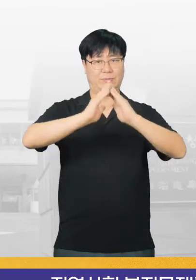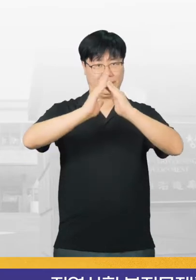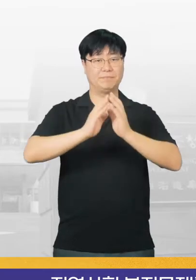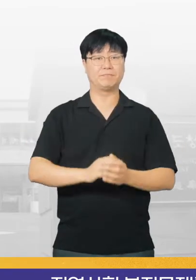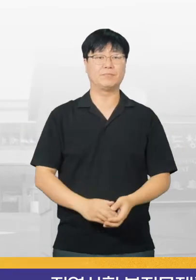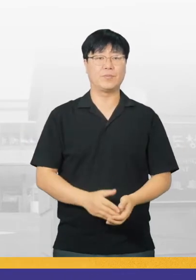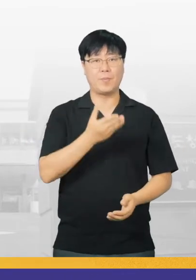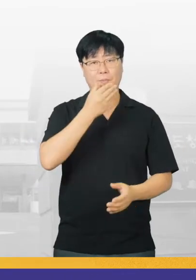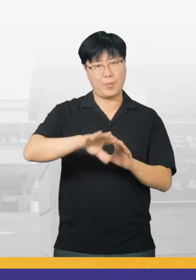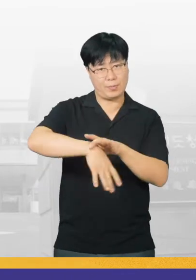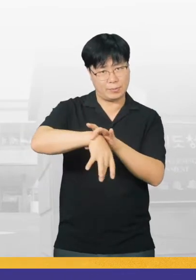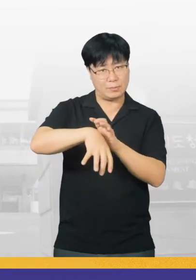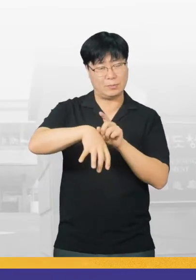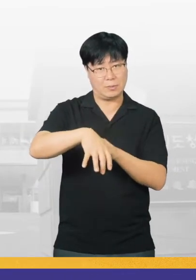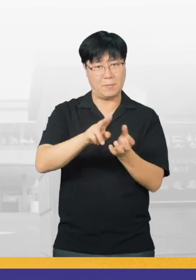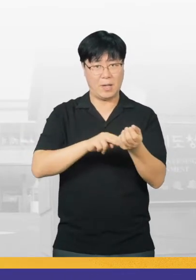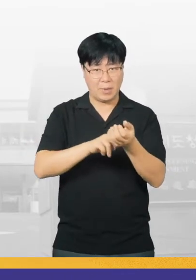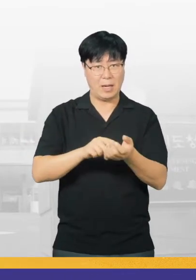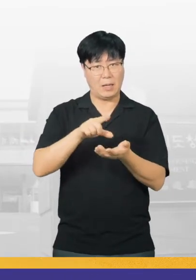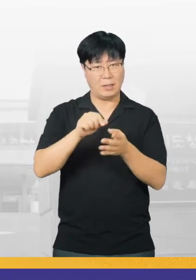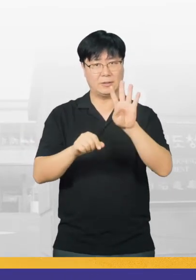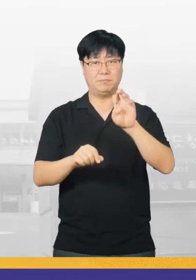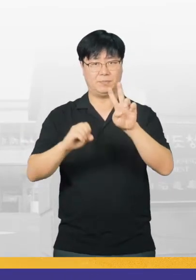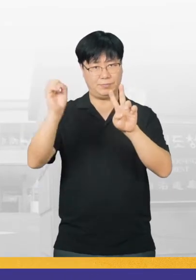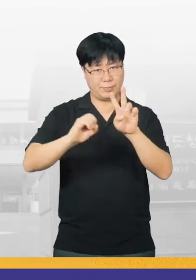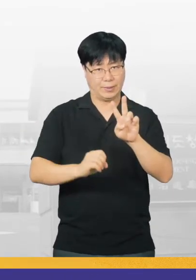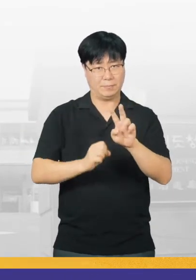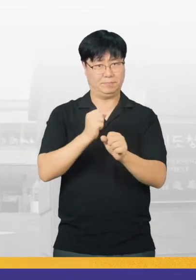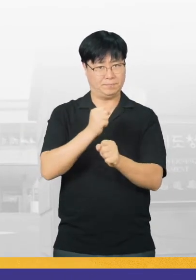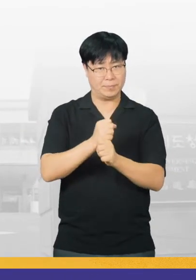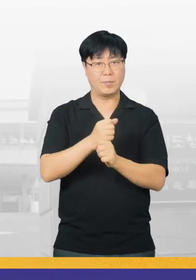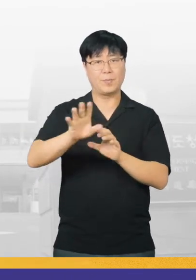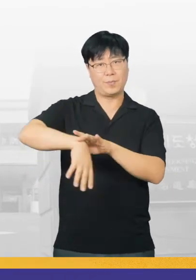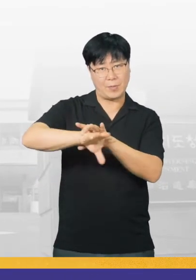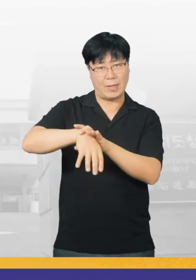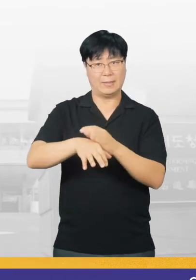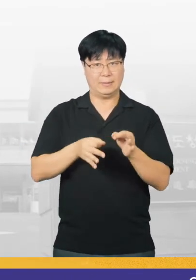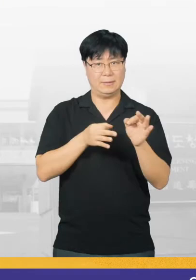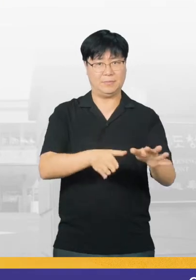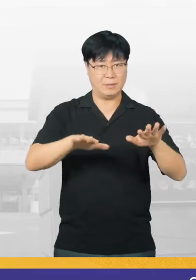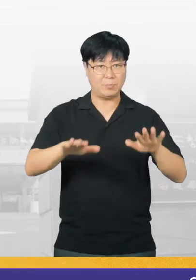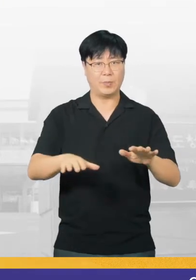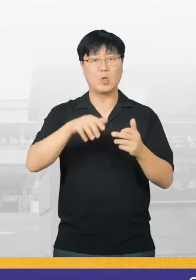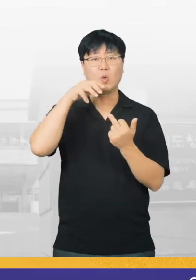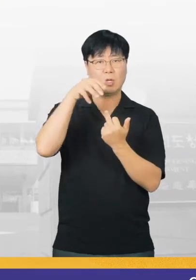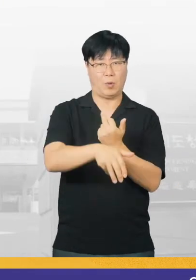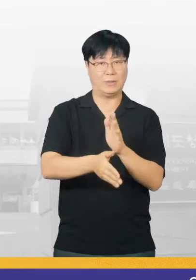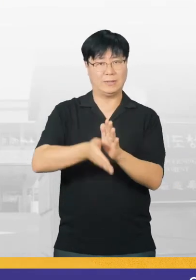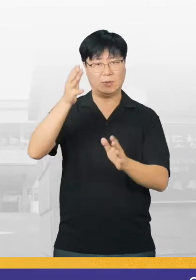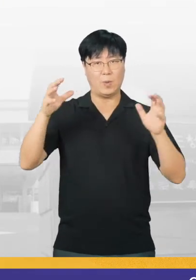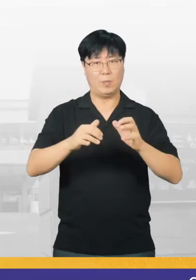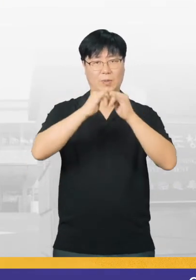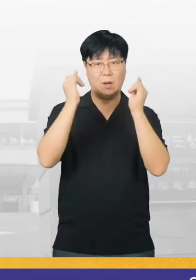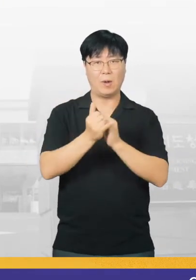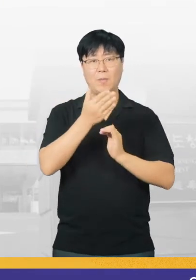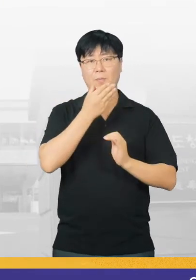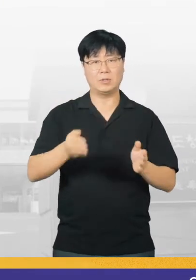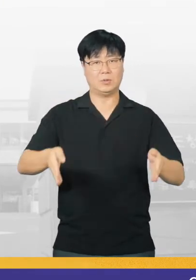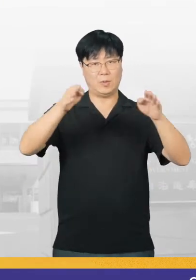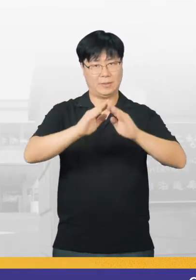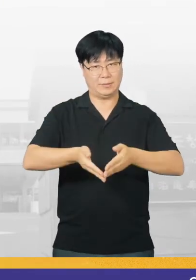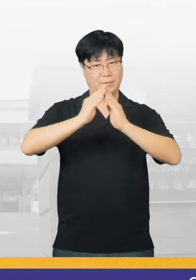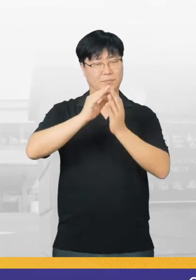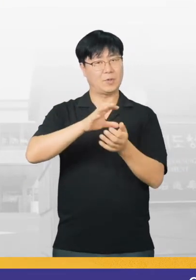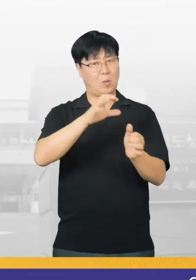시설인데요. 복권 판매액의 약 42%로 조성된 복권기금이 이번 소귀포시 종합사회복지관 건립에